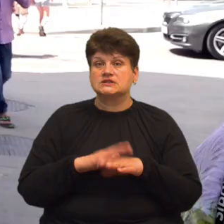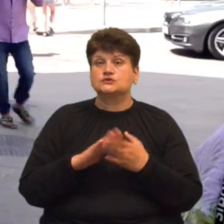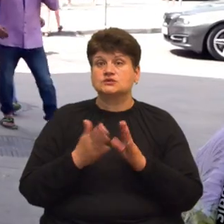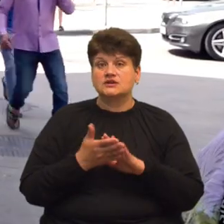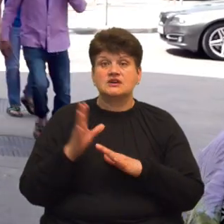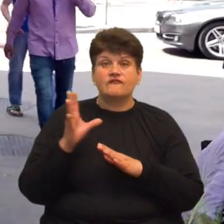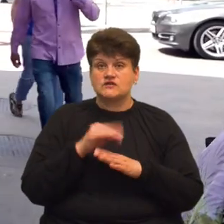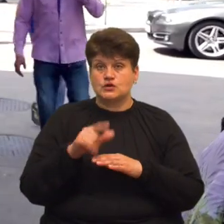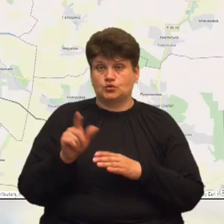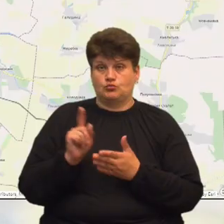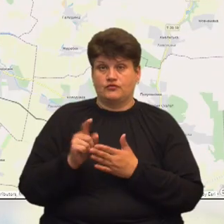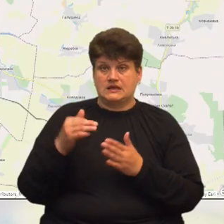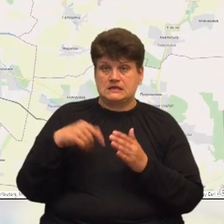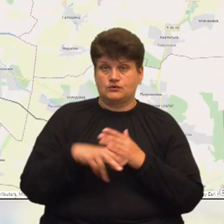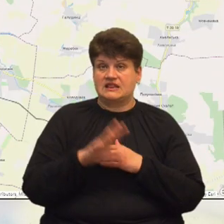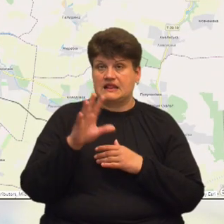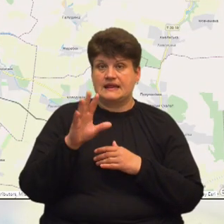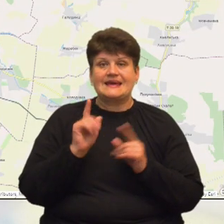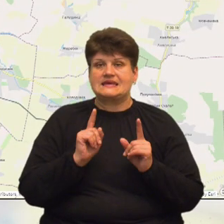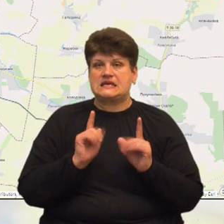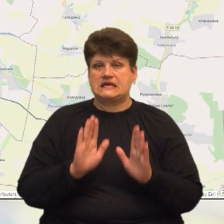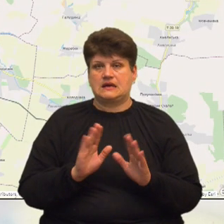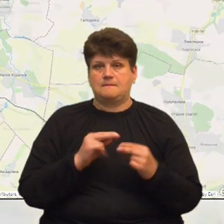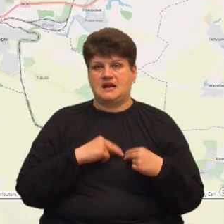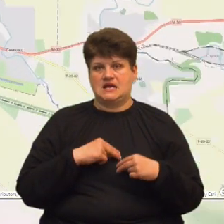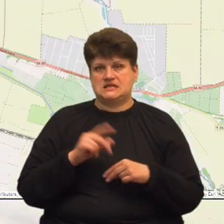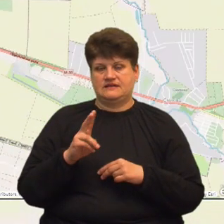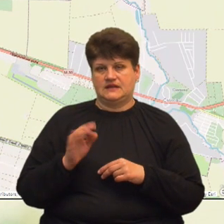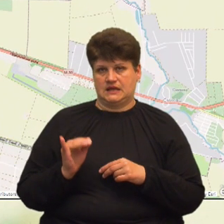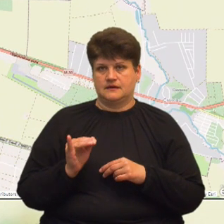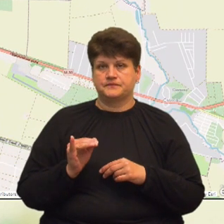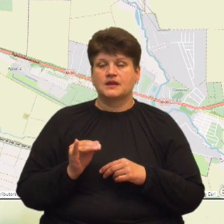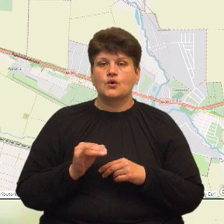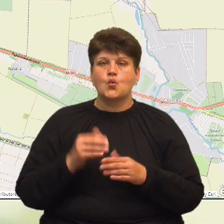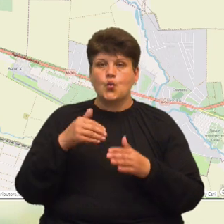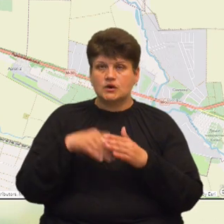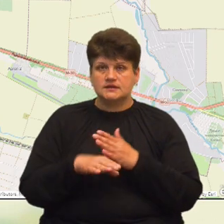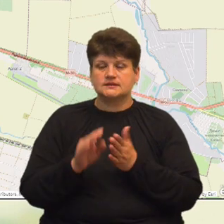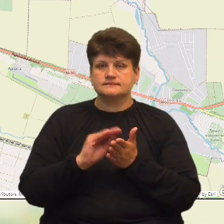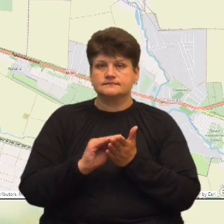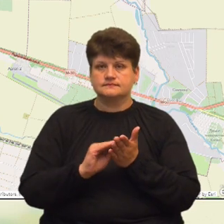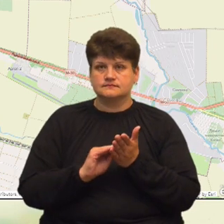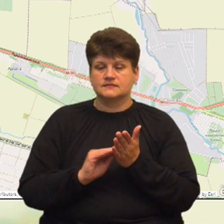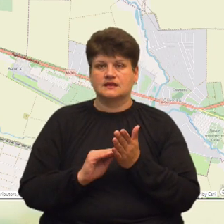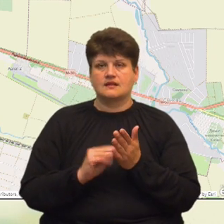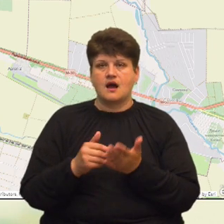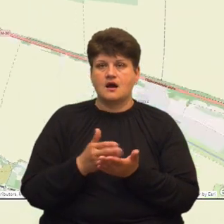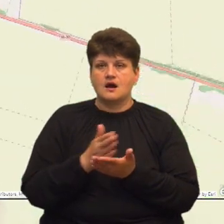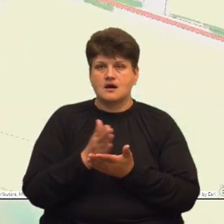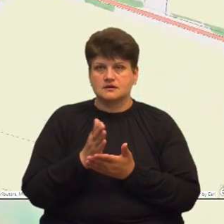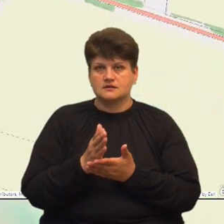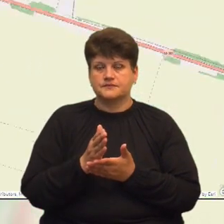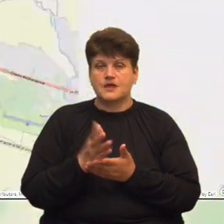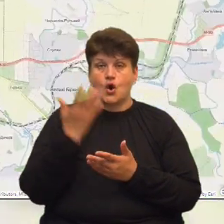заходити, не тільки працівники. Укриття позначені на інтерактивній карті захисних споруд, каже Максим Черкашин. Коли є